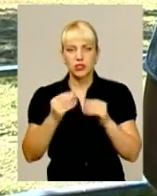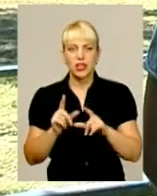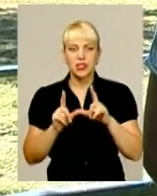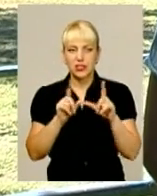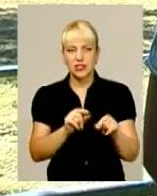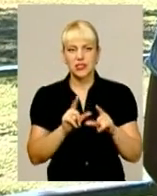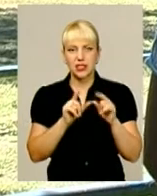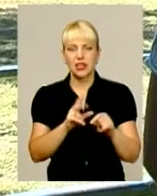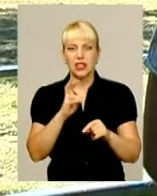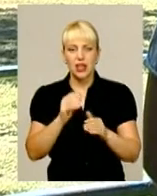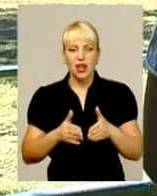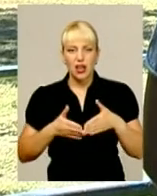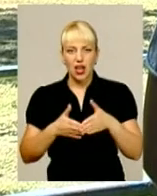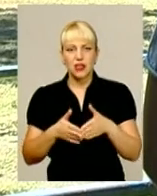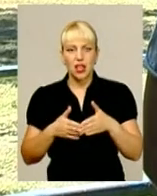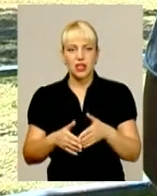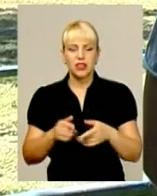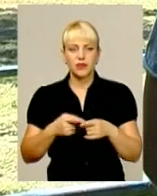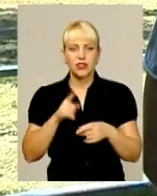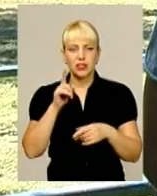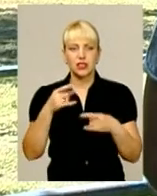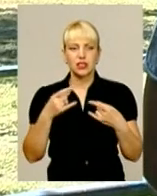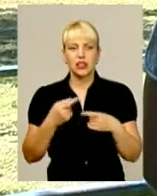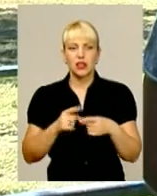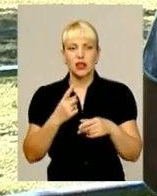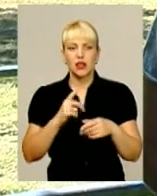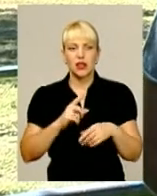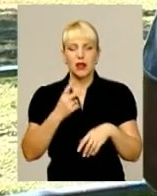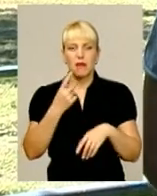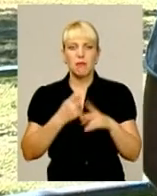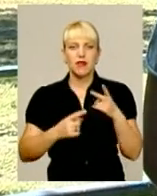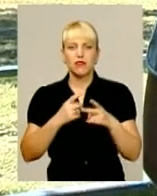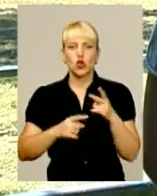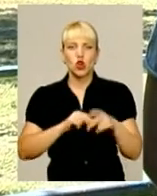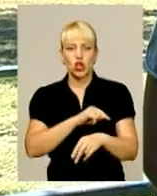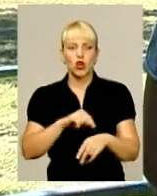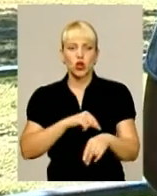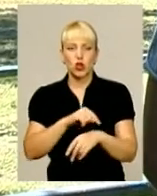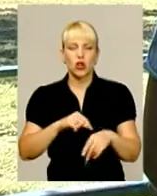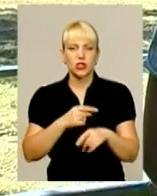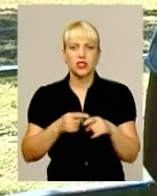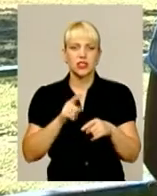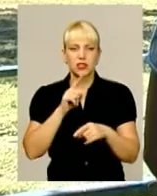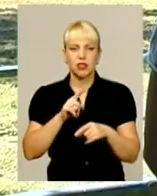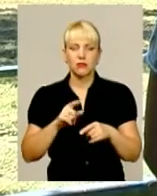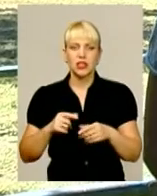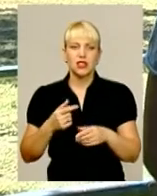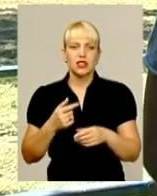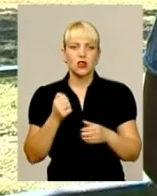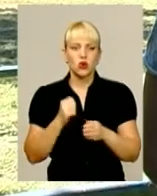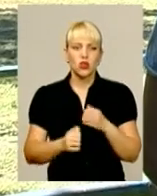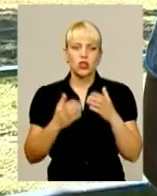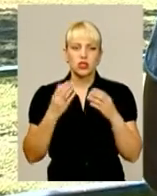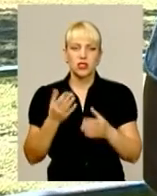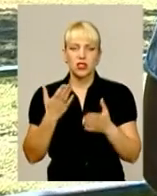канал. А як ви знаєте, що їхати на канал півтори години автобусом з пробками, зі всім. І це кожен день,